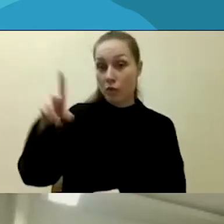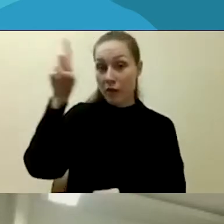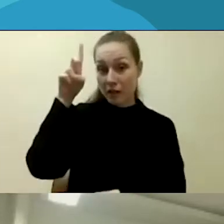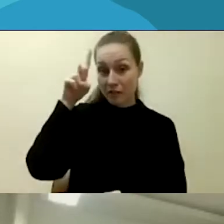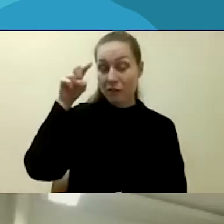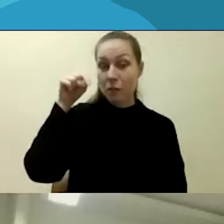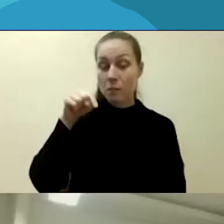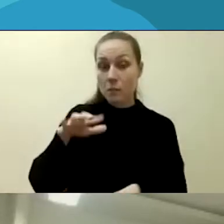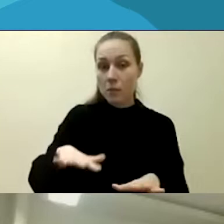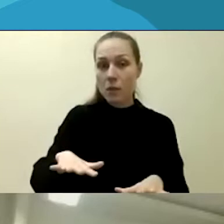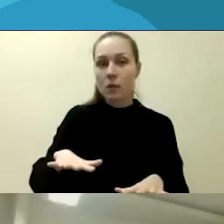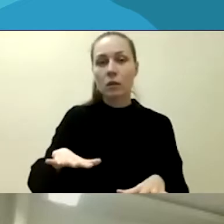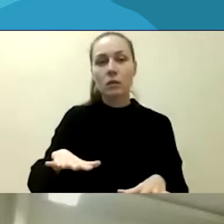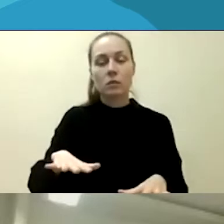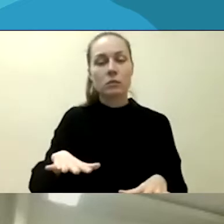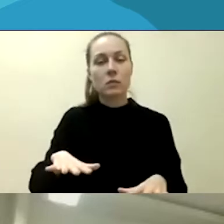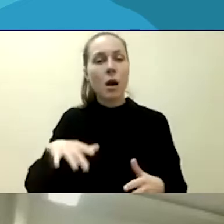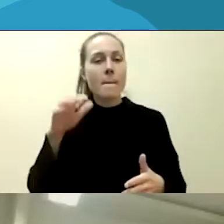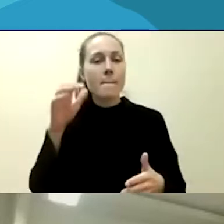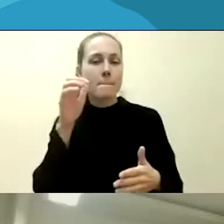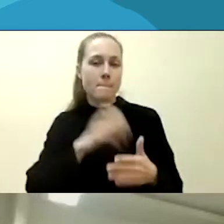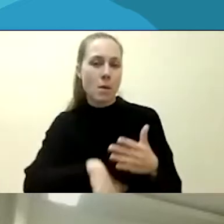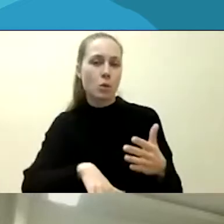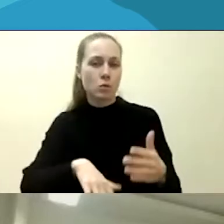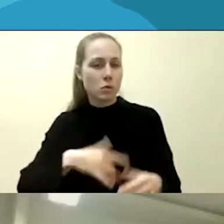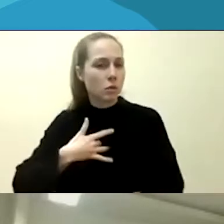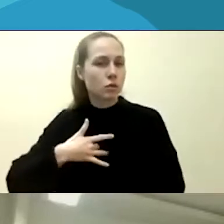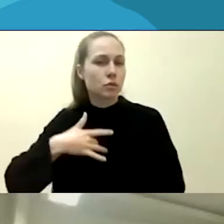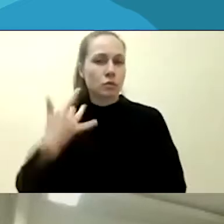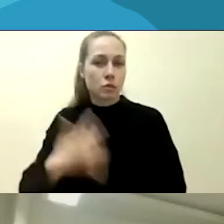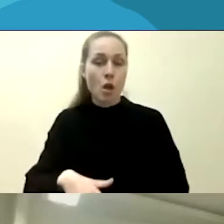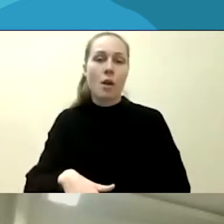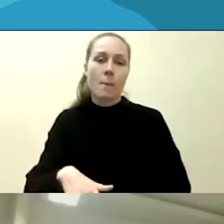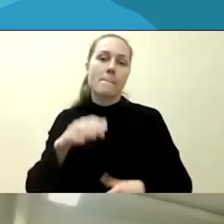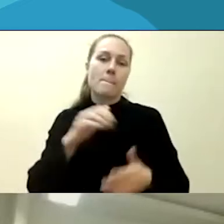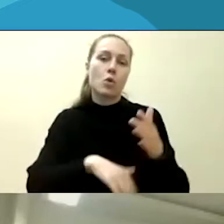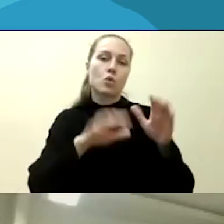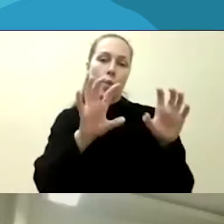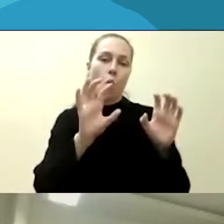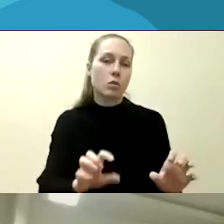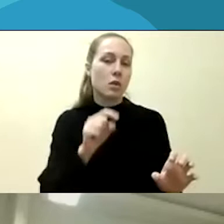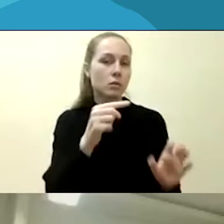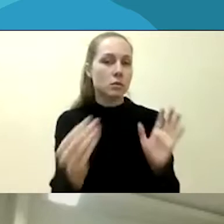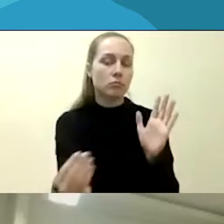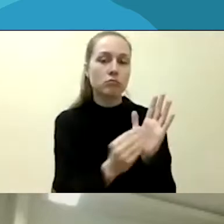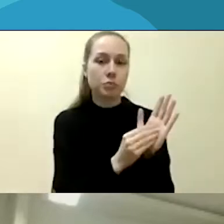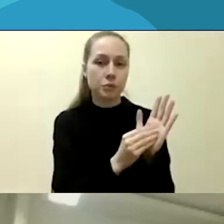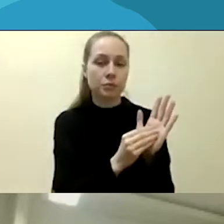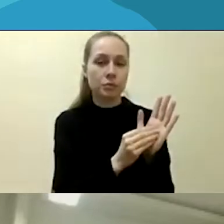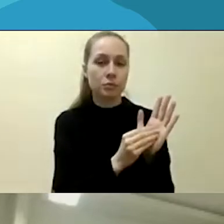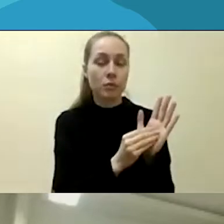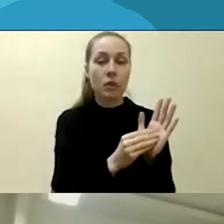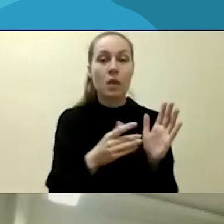padidintas bausmių griežtumas baudžiamajame kodekse ir buvo nustatyta, kad